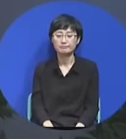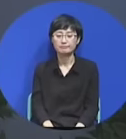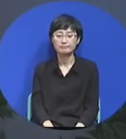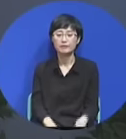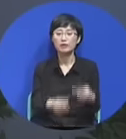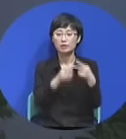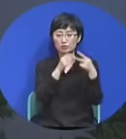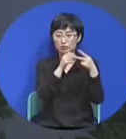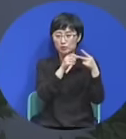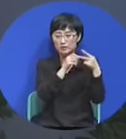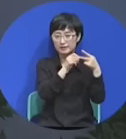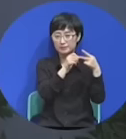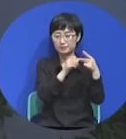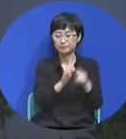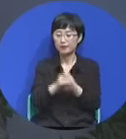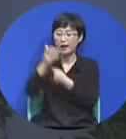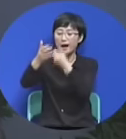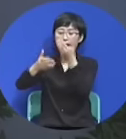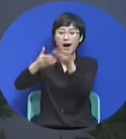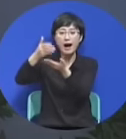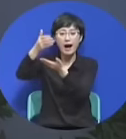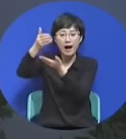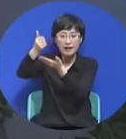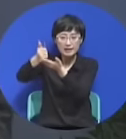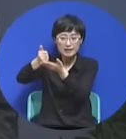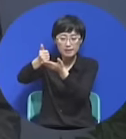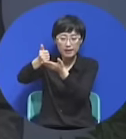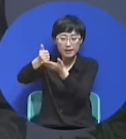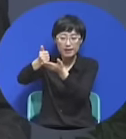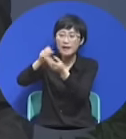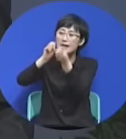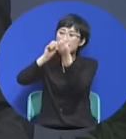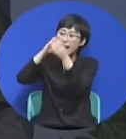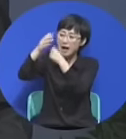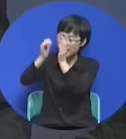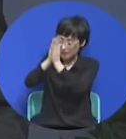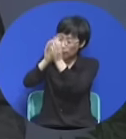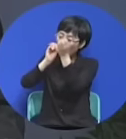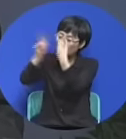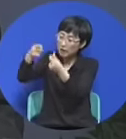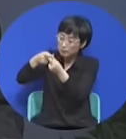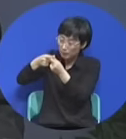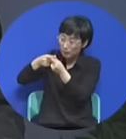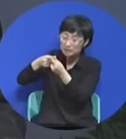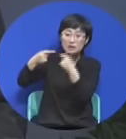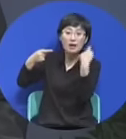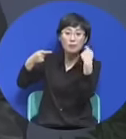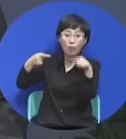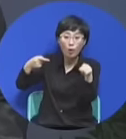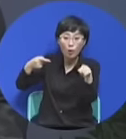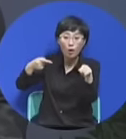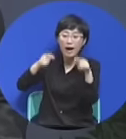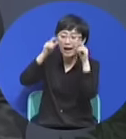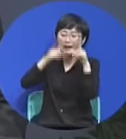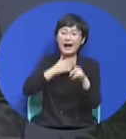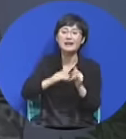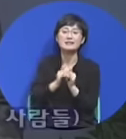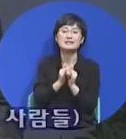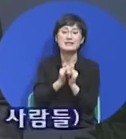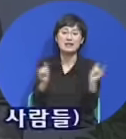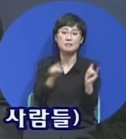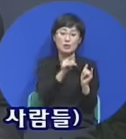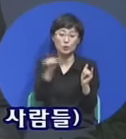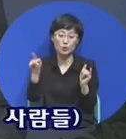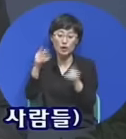두 번째 입니다. 하나님의 제일 응답이 어딘가를 아는 사람이 하나님의 음성을 듣는